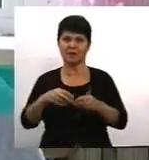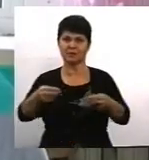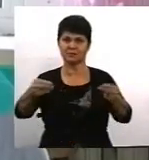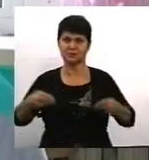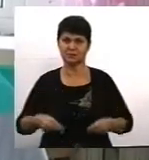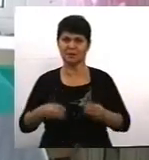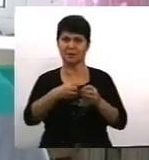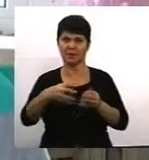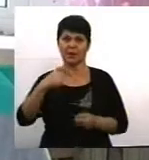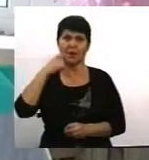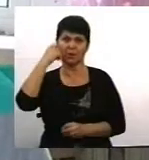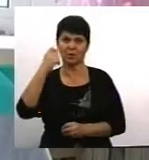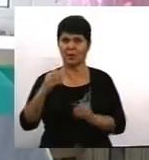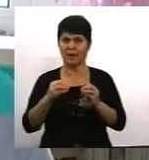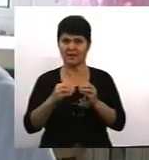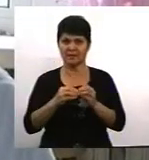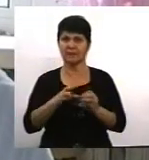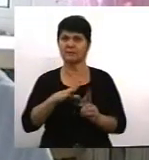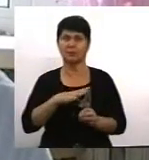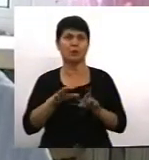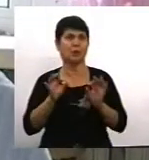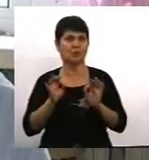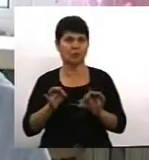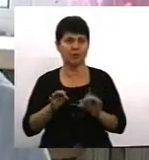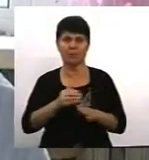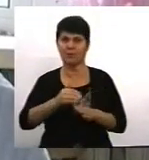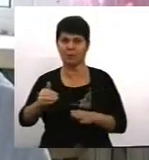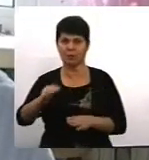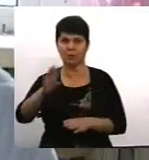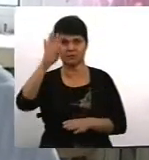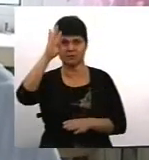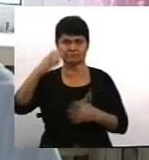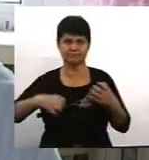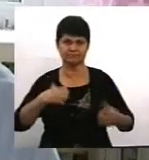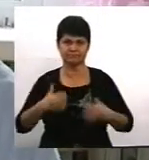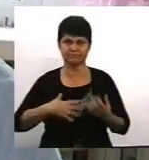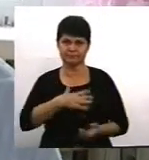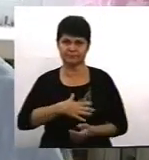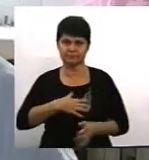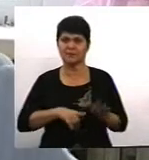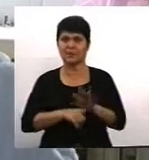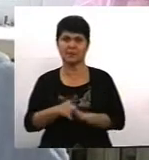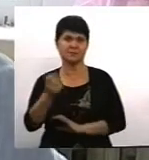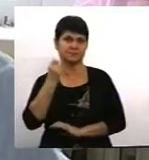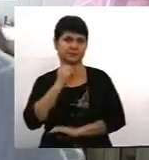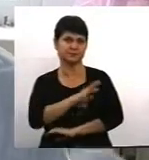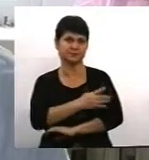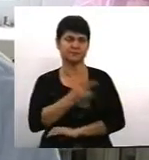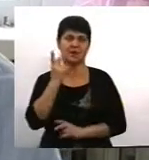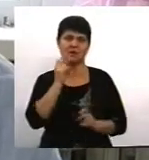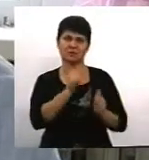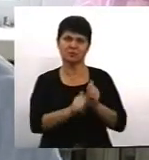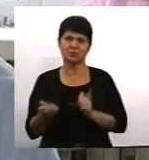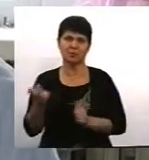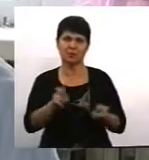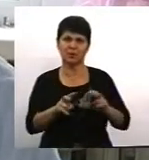15 років. 10 з них були нормальними. Потім чоловік пережив стрес і почав дуже сильно пити. Частенько приходив додому з